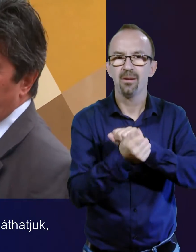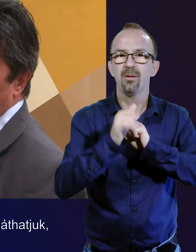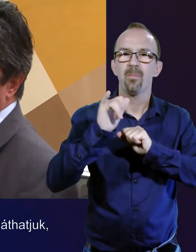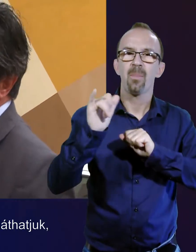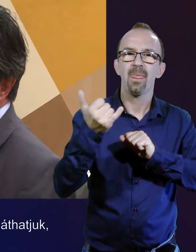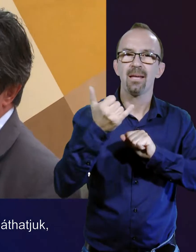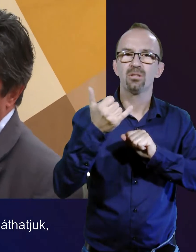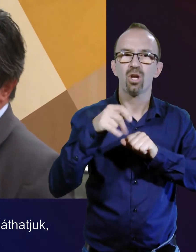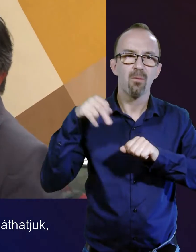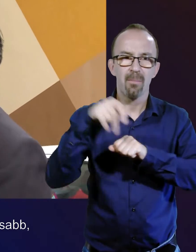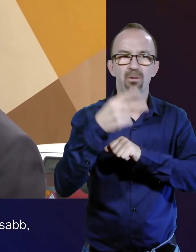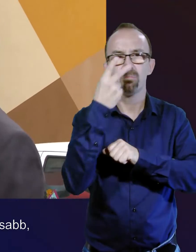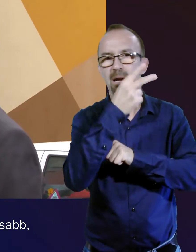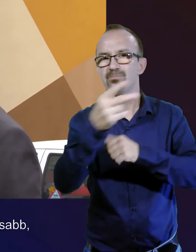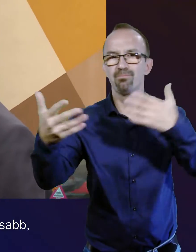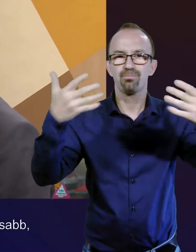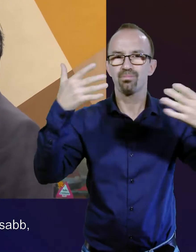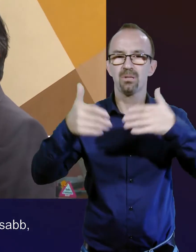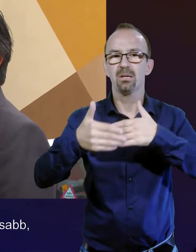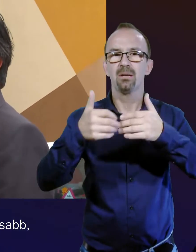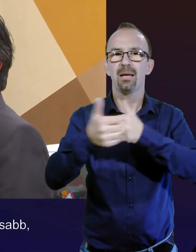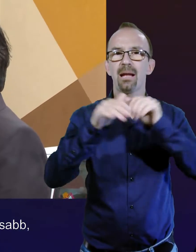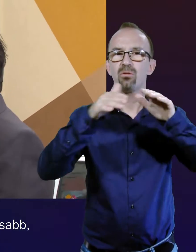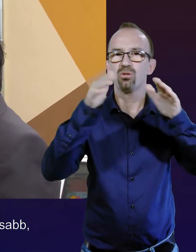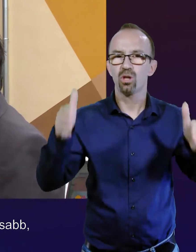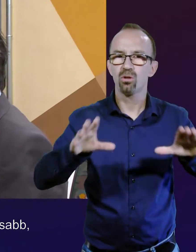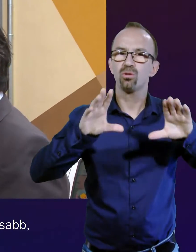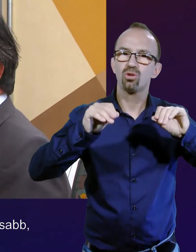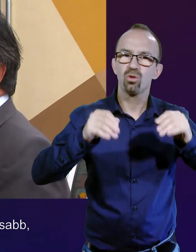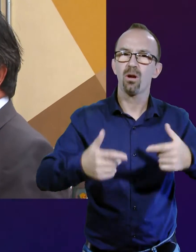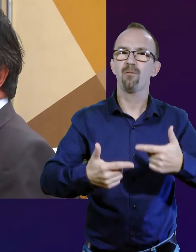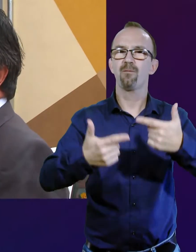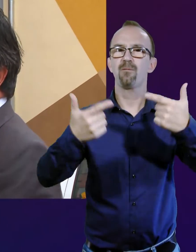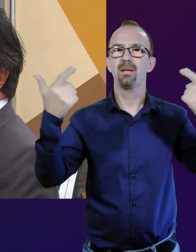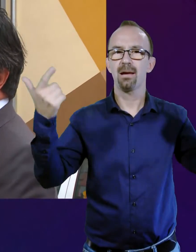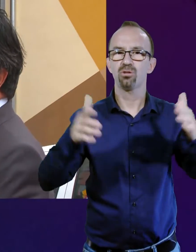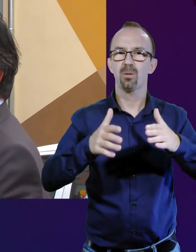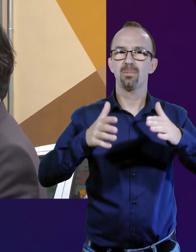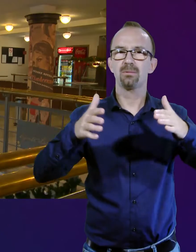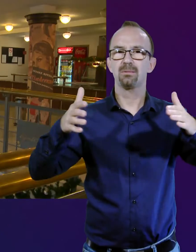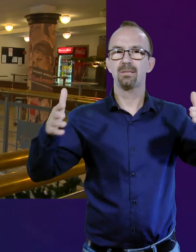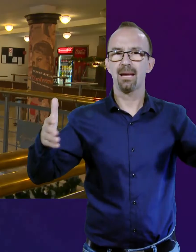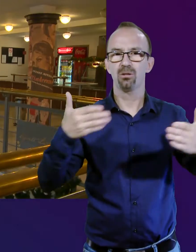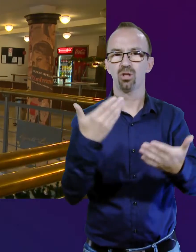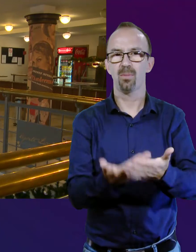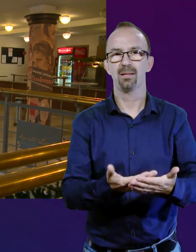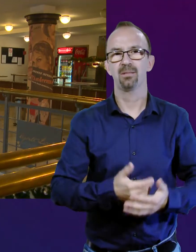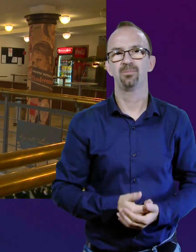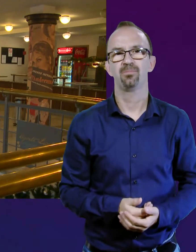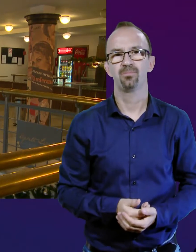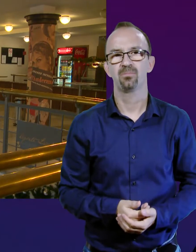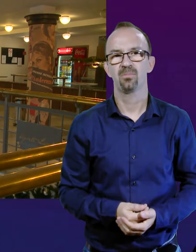bemegyünk az épületbe, akkor láthatjuk, hogy az előcsarnok sokkal világosabb, tágasabb lett, és